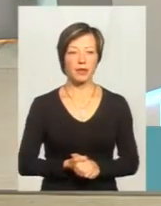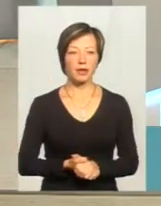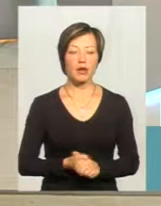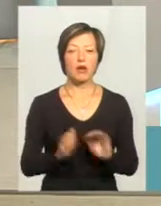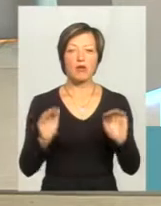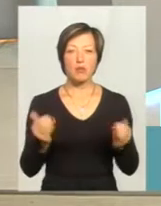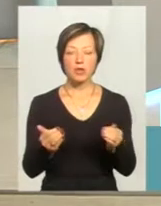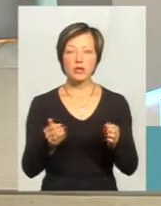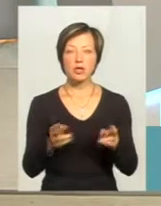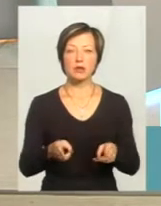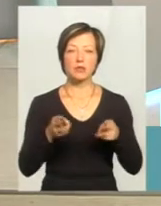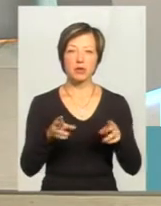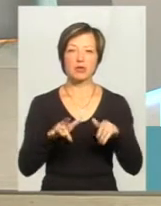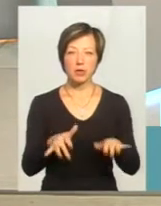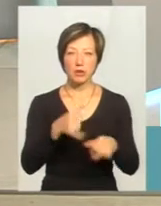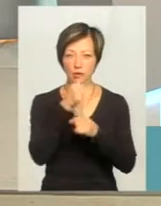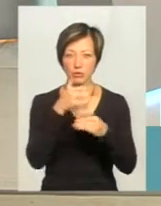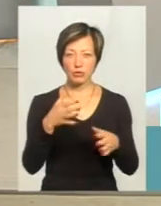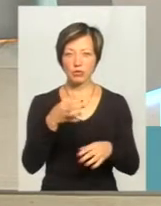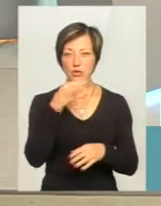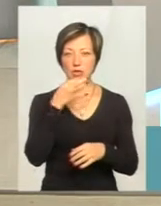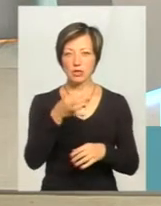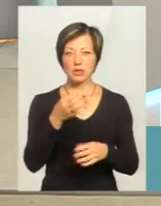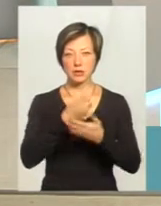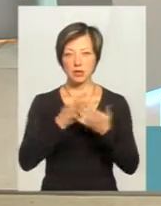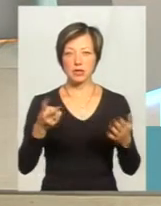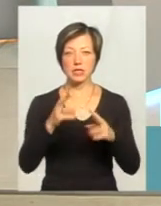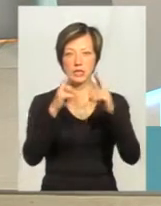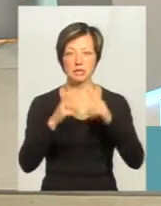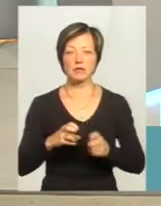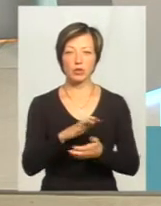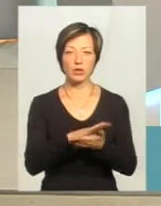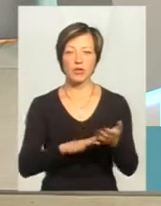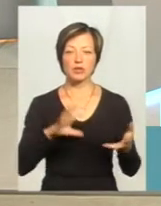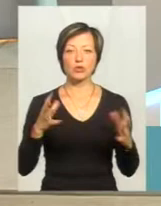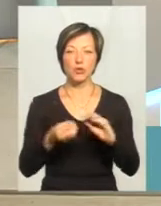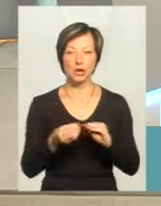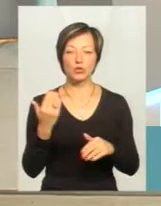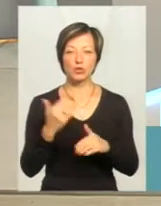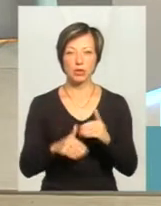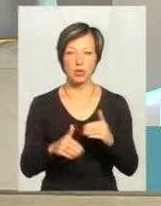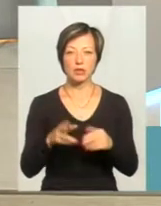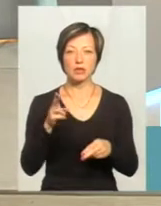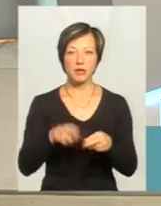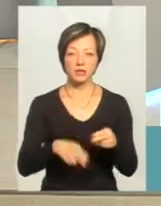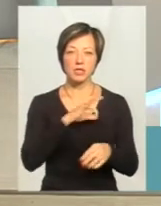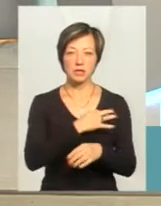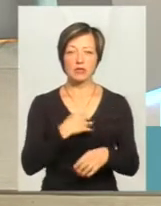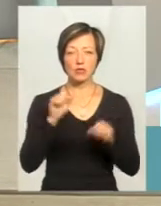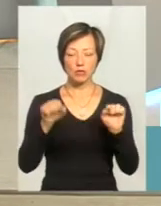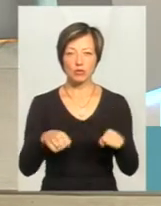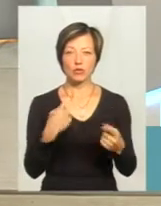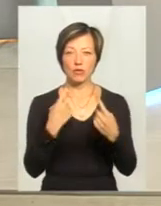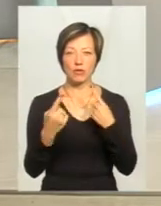кримінального провадження я не можу розповідати іншу інформацію, оскільки ще слідство триває. За результатами вже завершення слідства, я думаю, ми